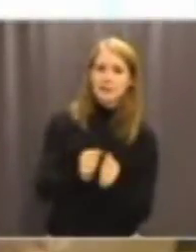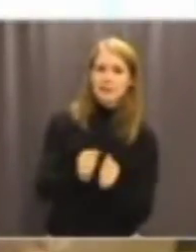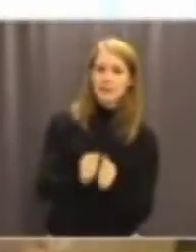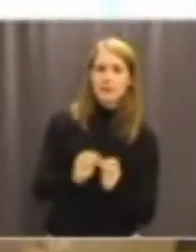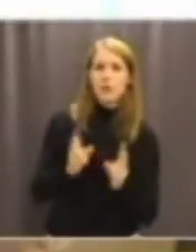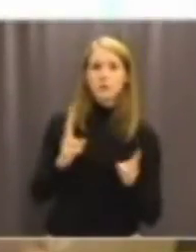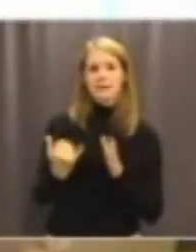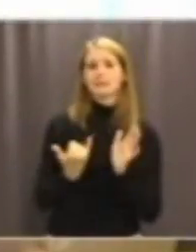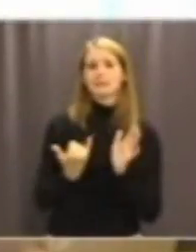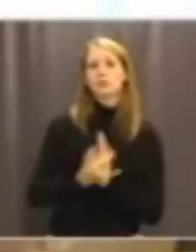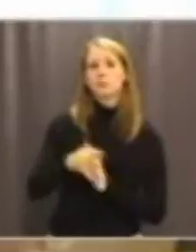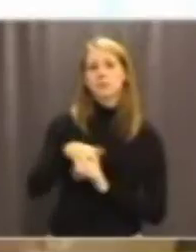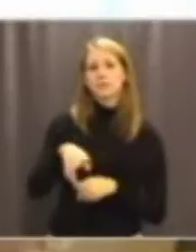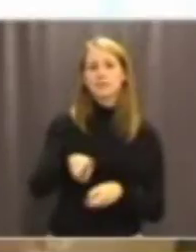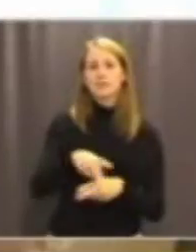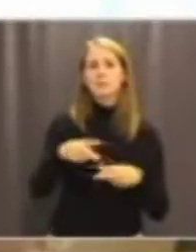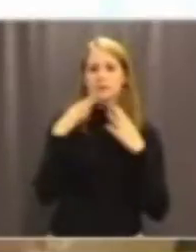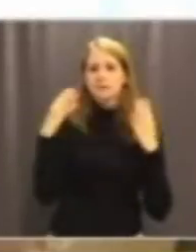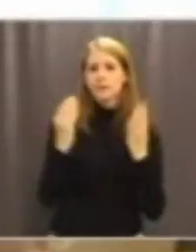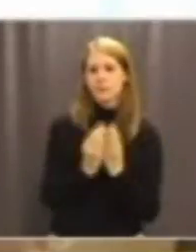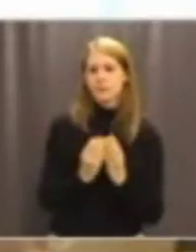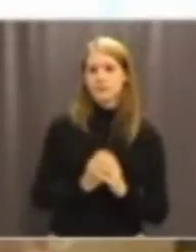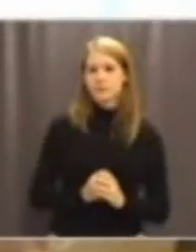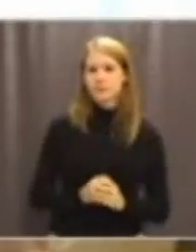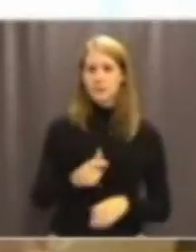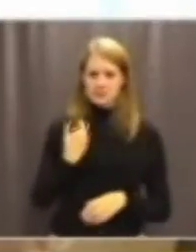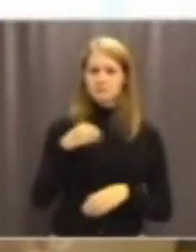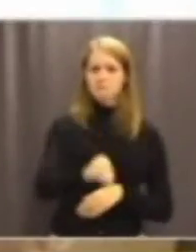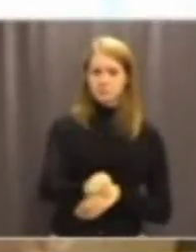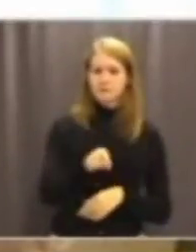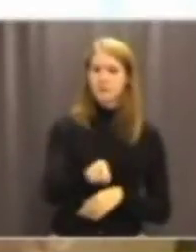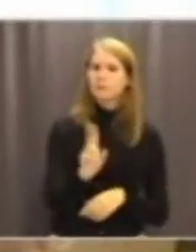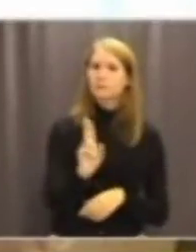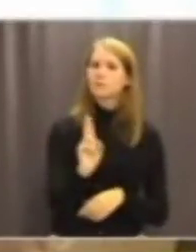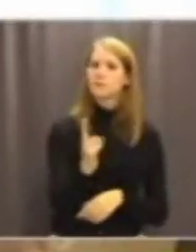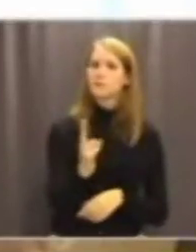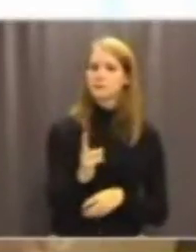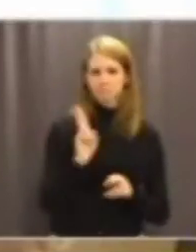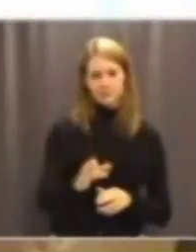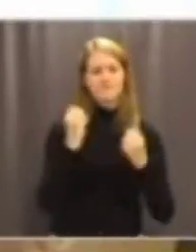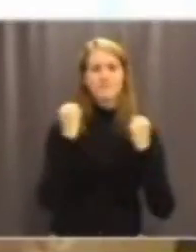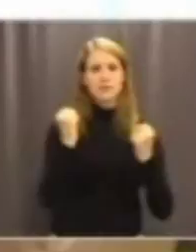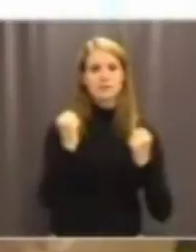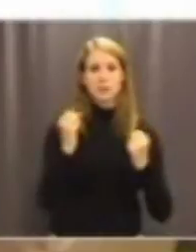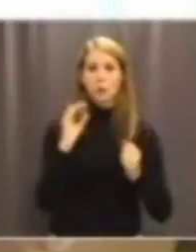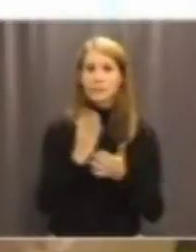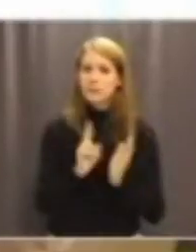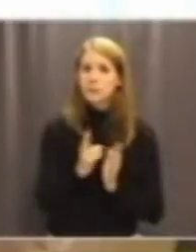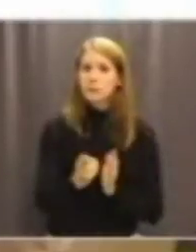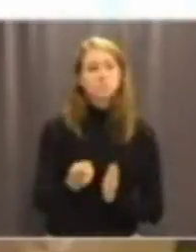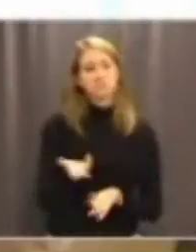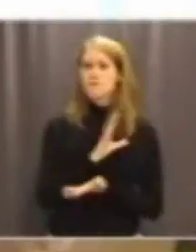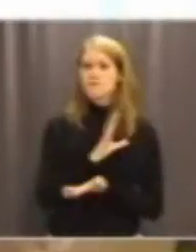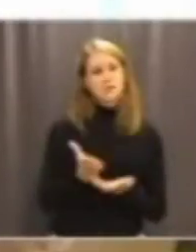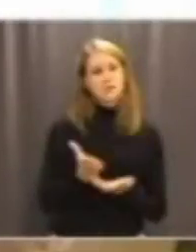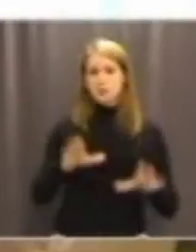naturreservat. Att satsa på det nu är väldigt viktigt. För annars finns det inte kvar